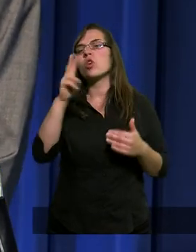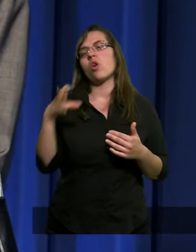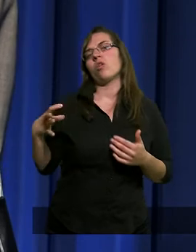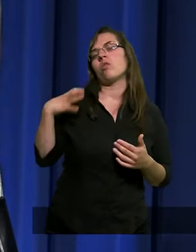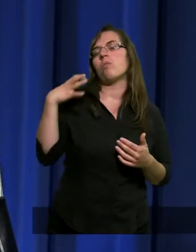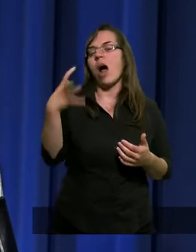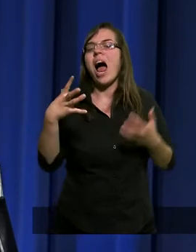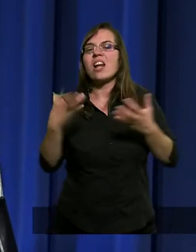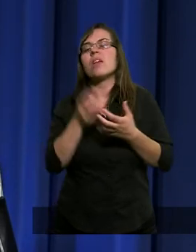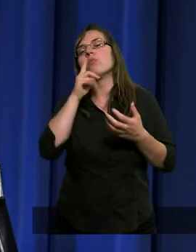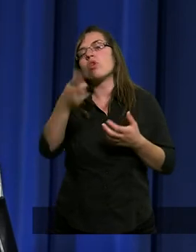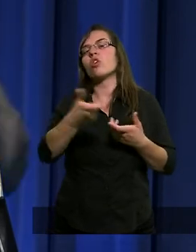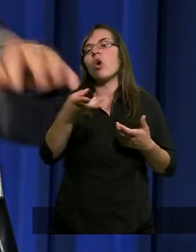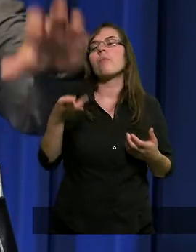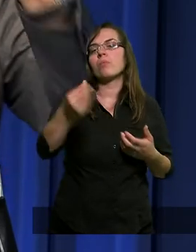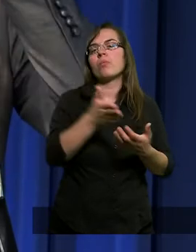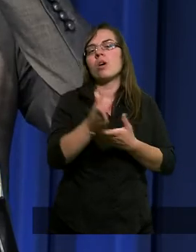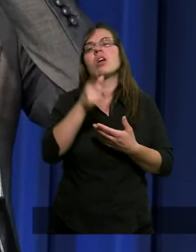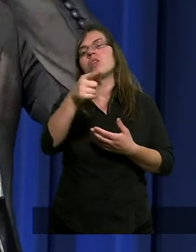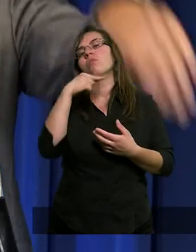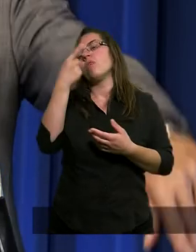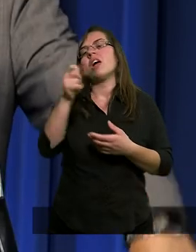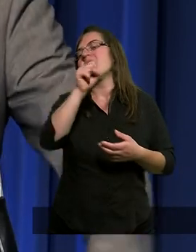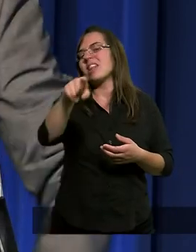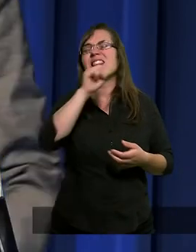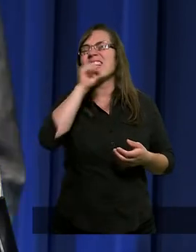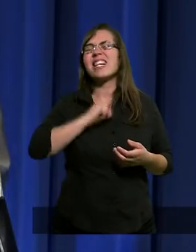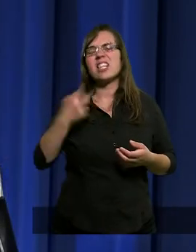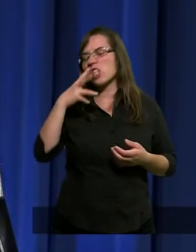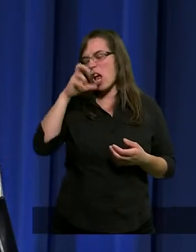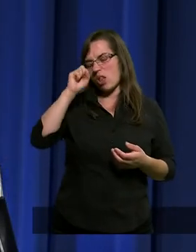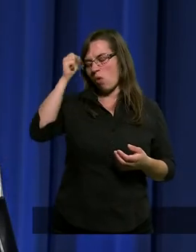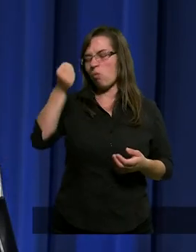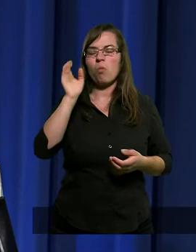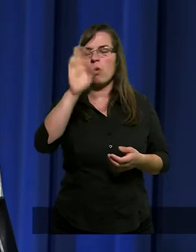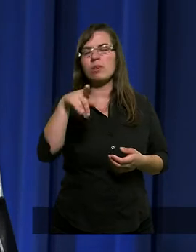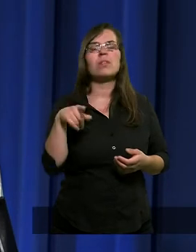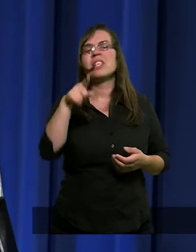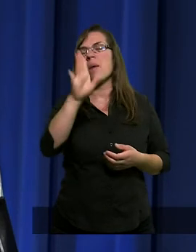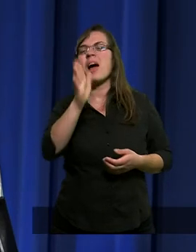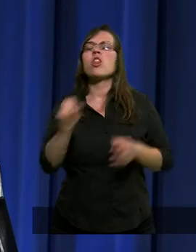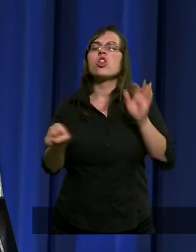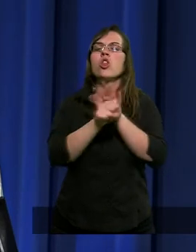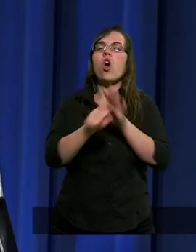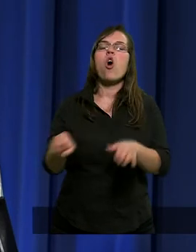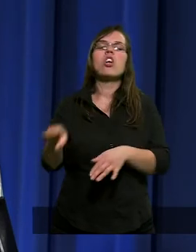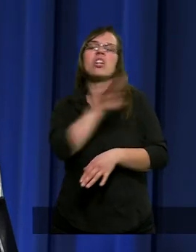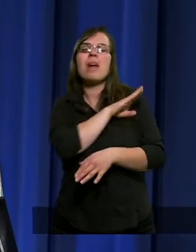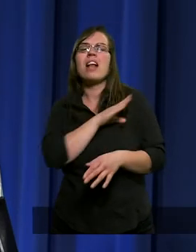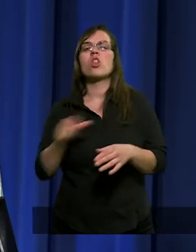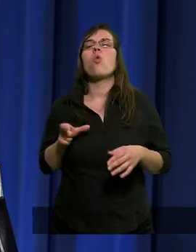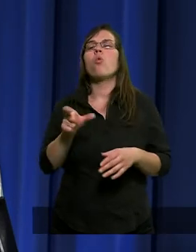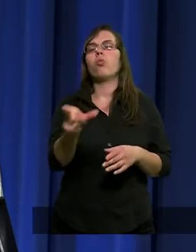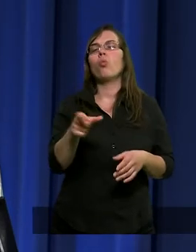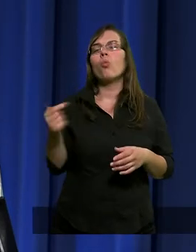się znajdzie i co powie? Człowieku, ty się z tym nigdy nie uporasz. Ty będziesz do śmierci dłużnikiem